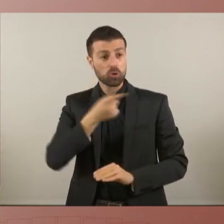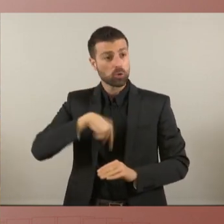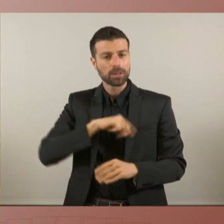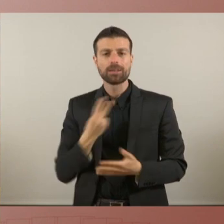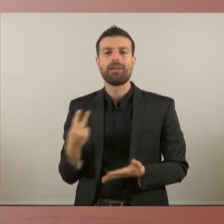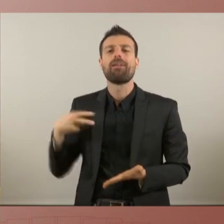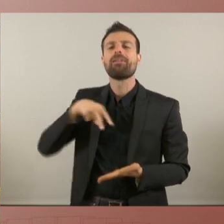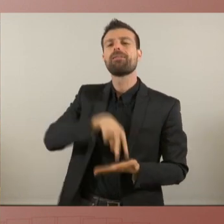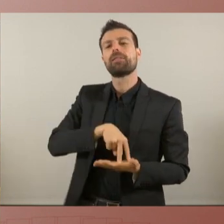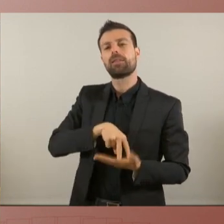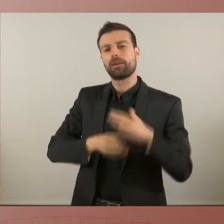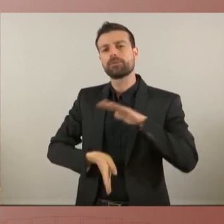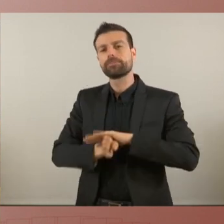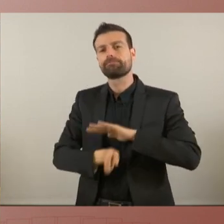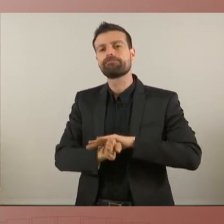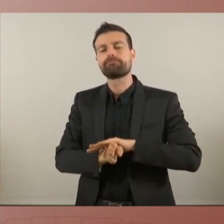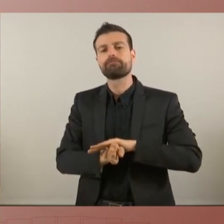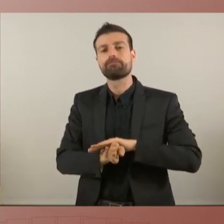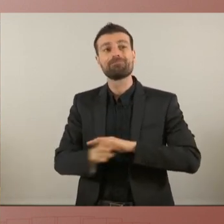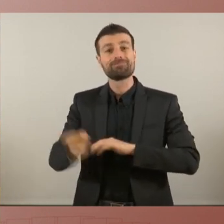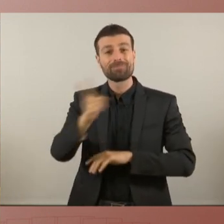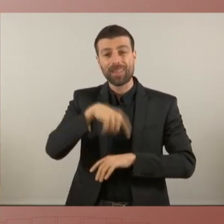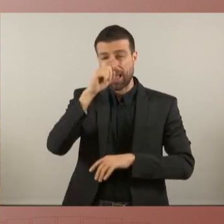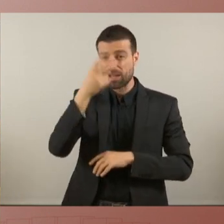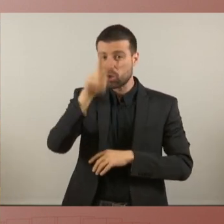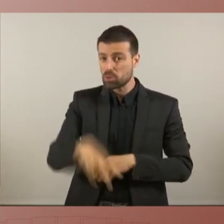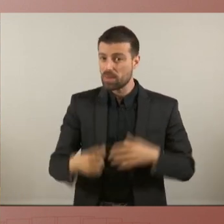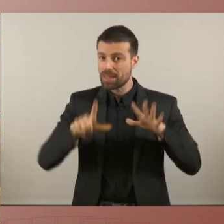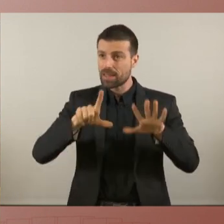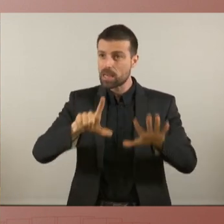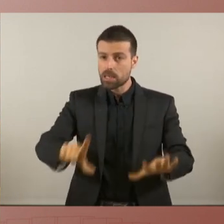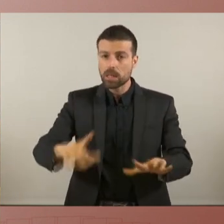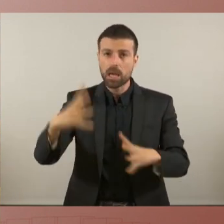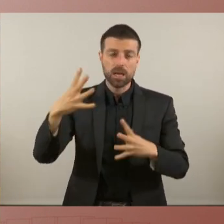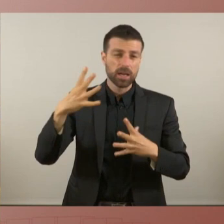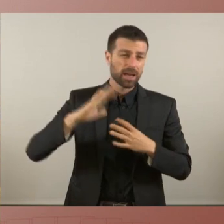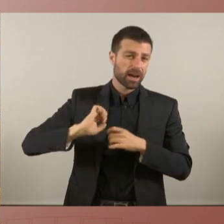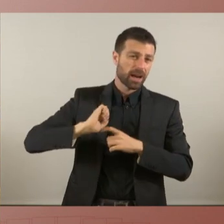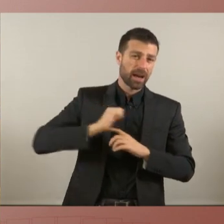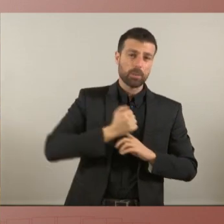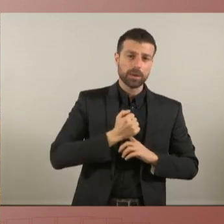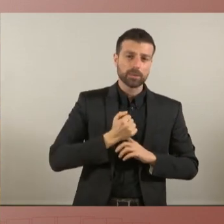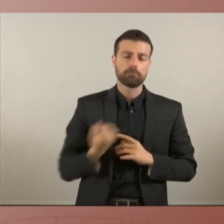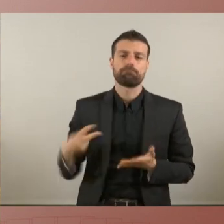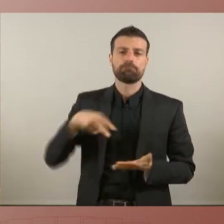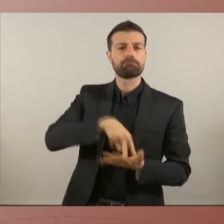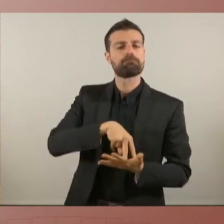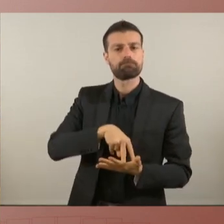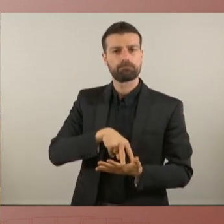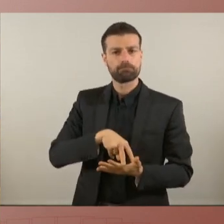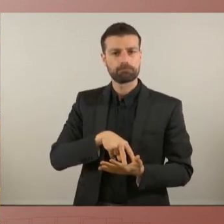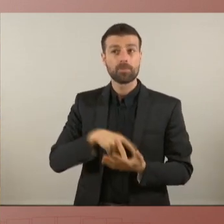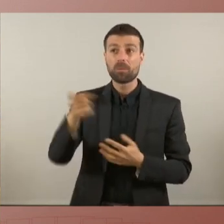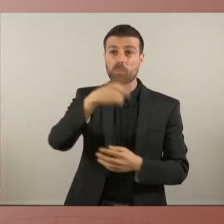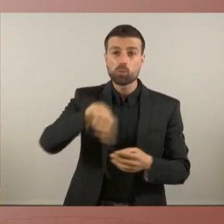després del gran embat repressiu del 2017 seguim d'en peus tantes vegades com ens